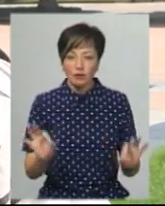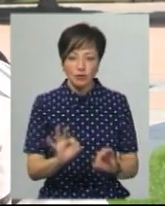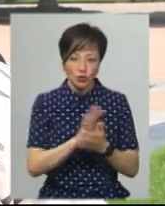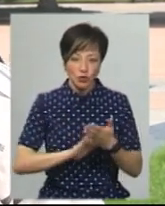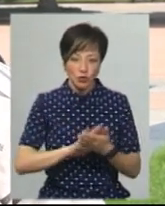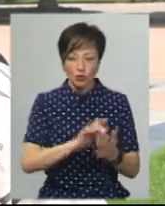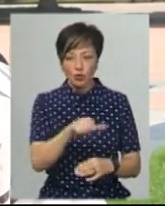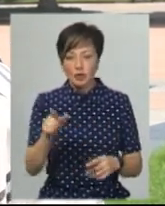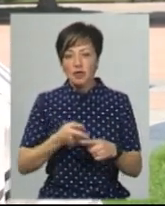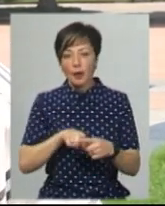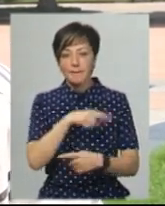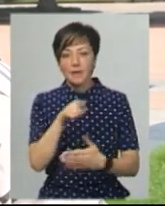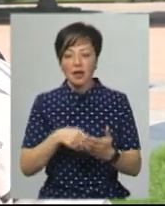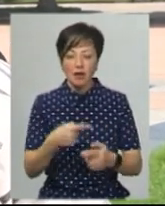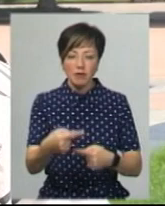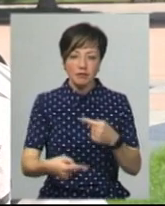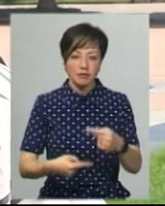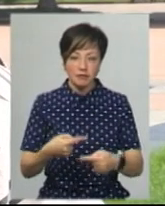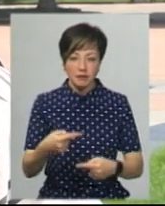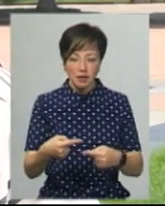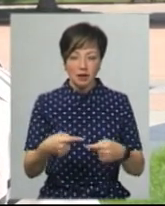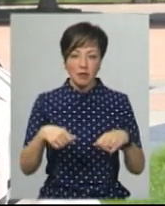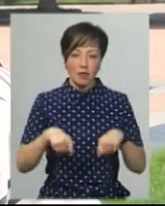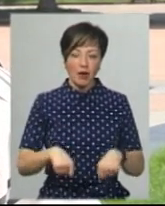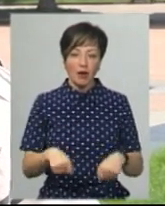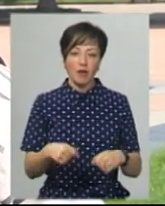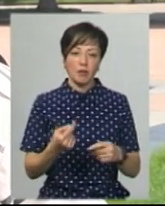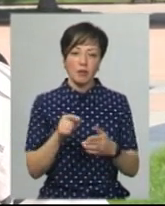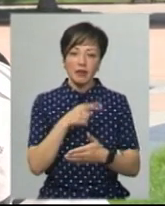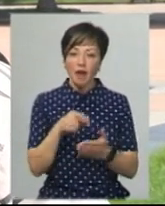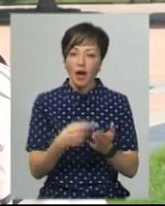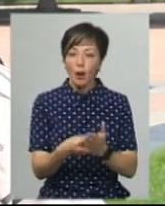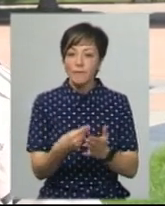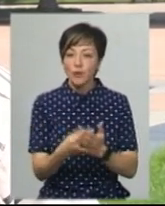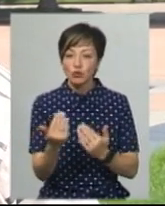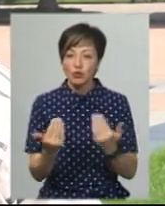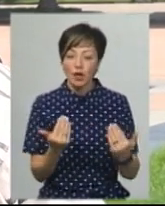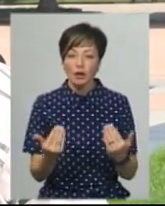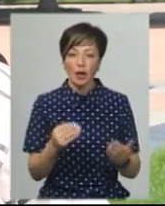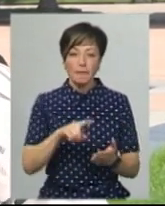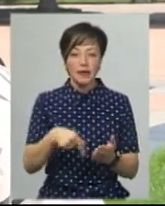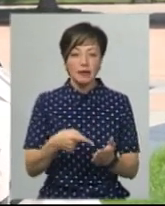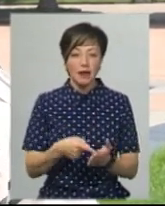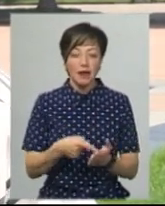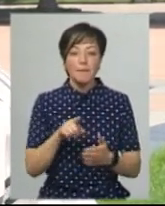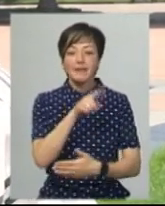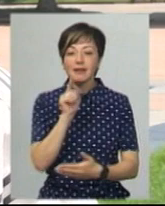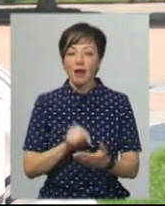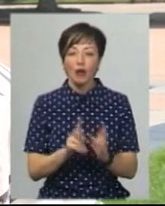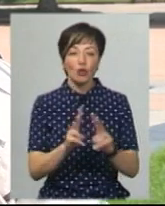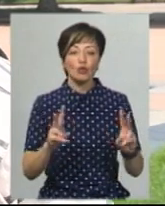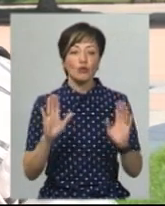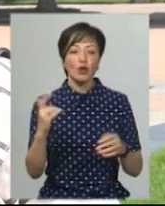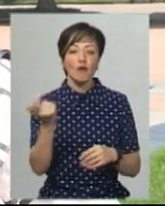А це і питання права наступництва, це питання бюджету, це питання того, хто буде